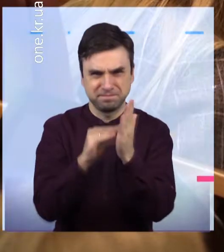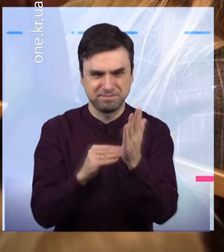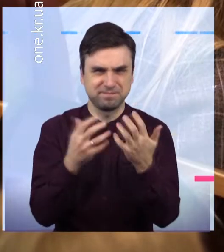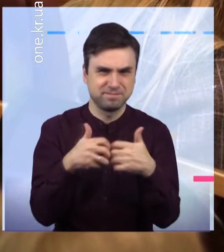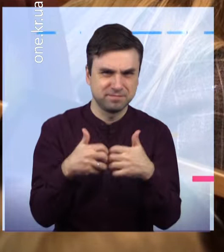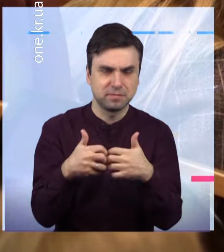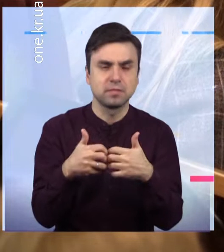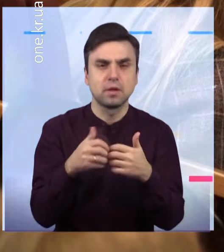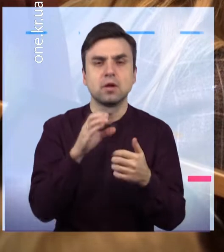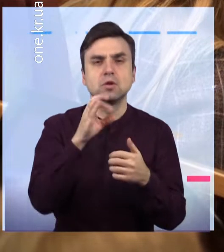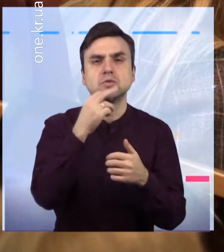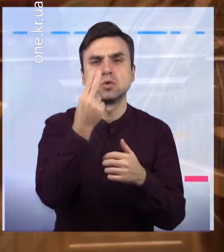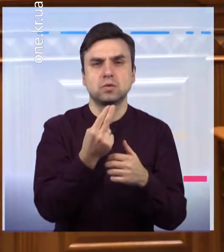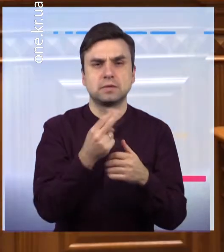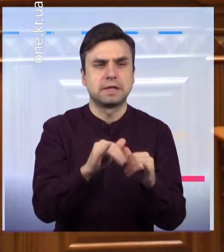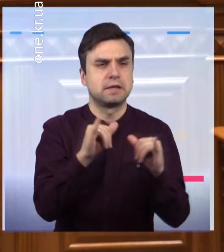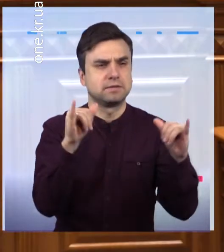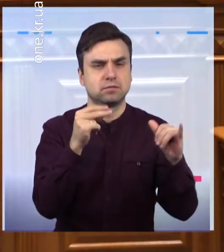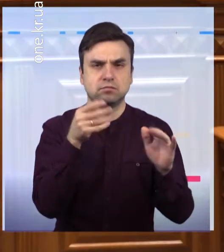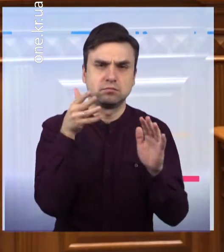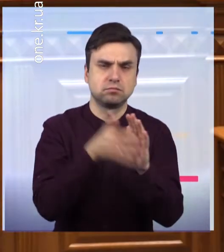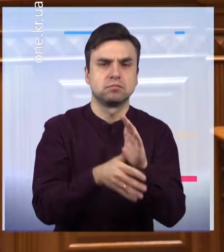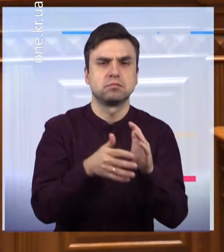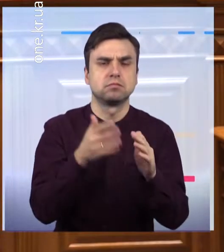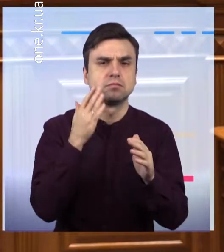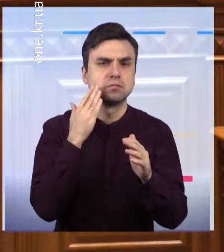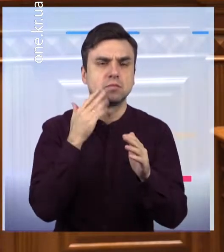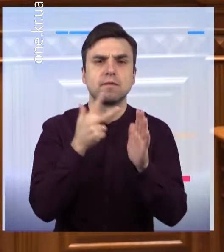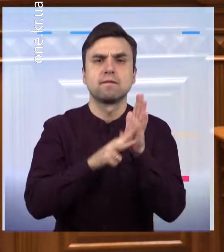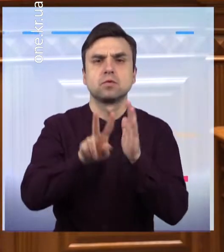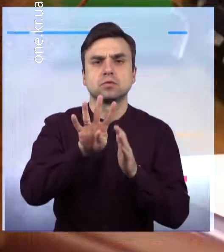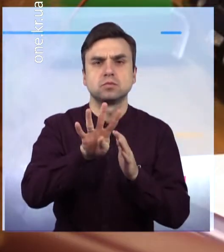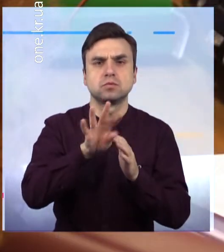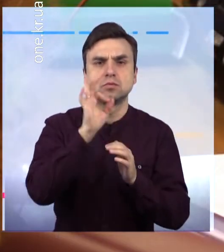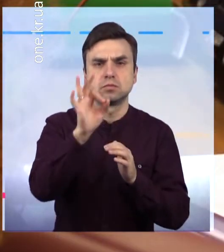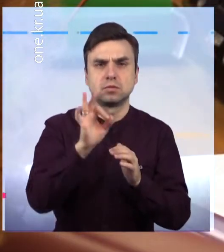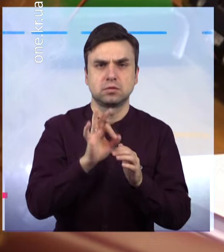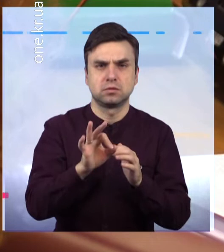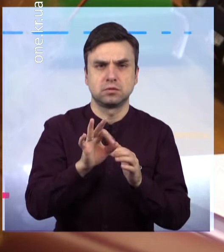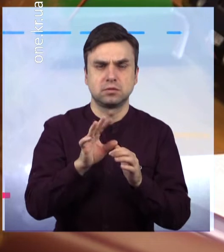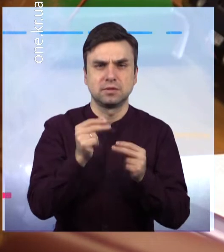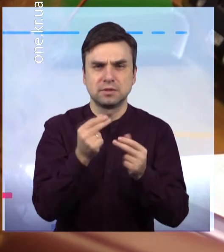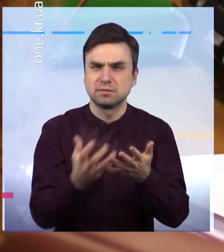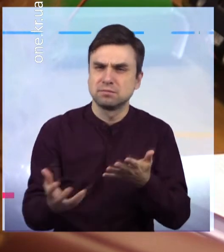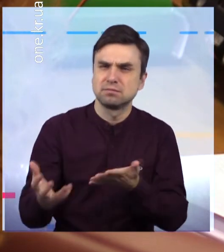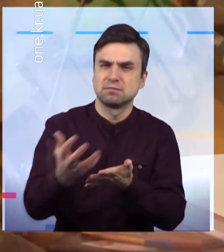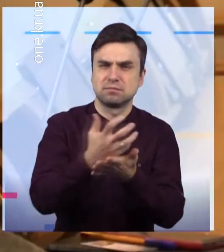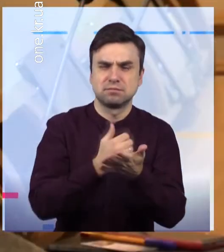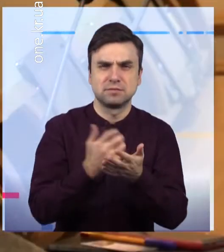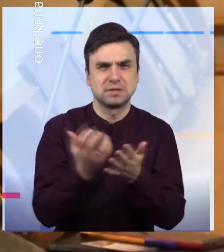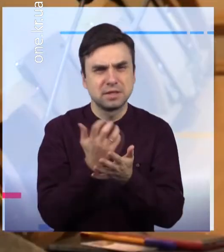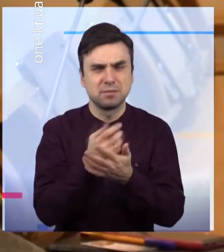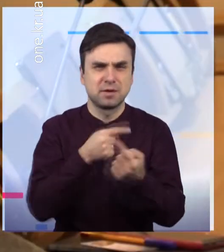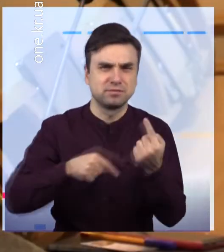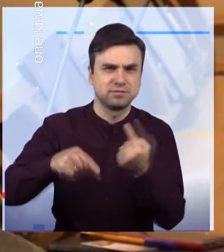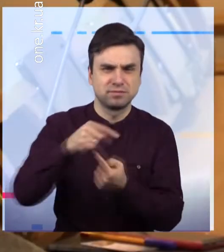Становитимуть не менше 84% від загального кошторису Кривого Рогу Планують зберегти надалі підтримку